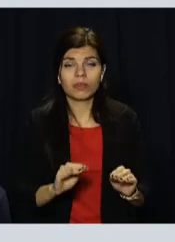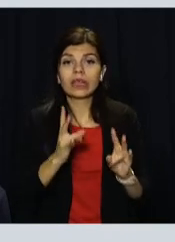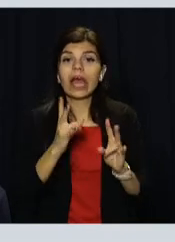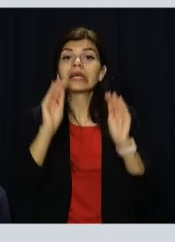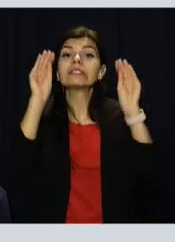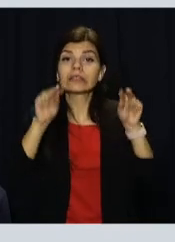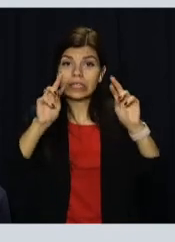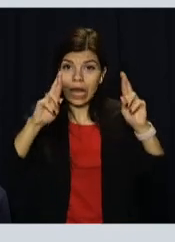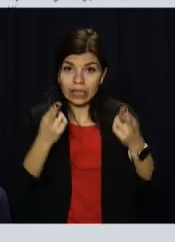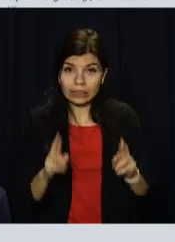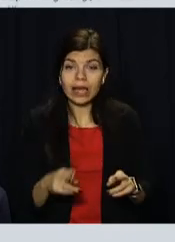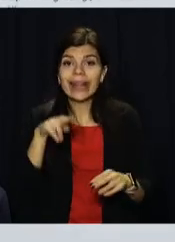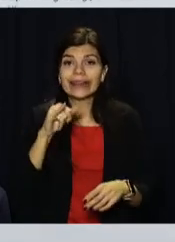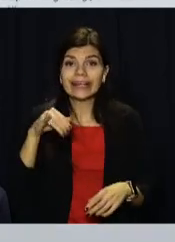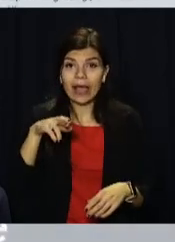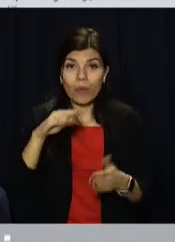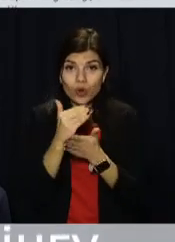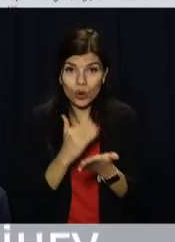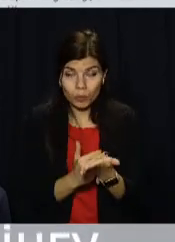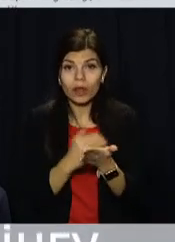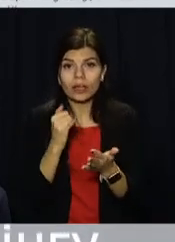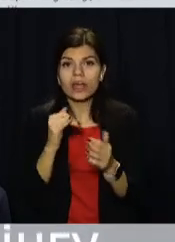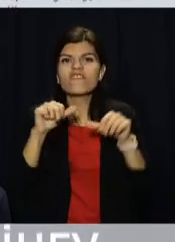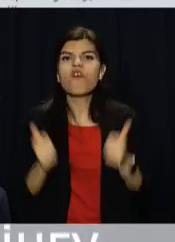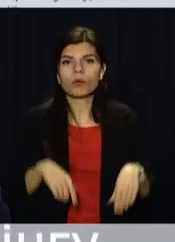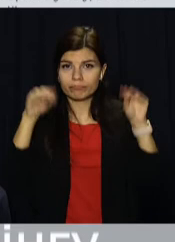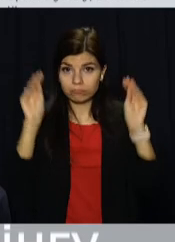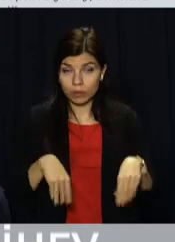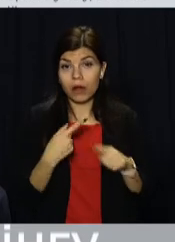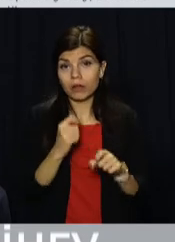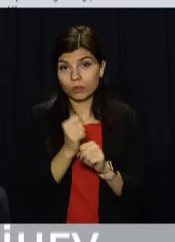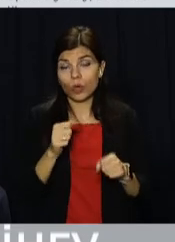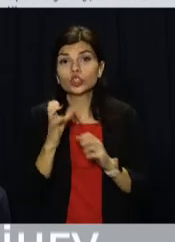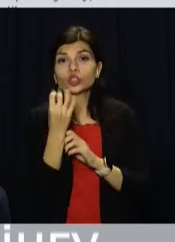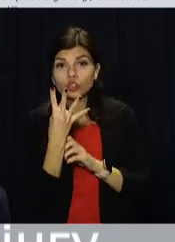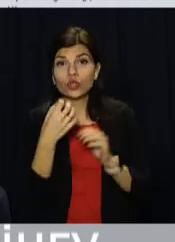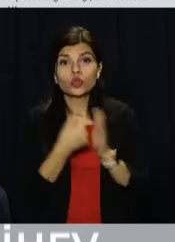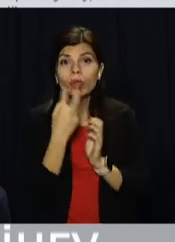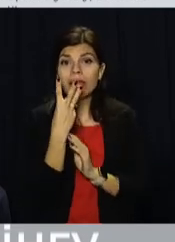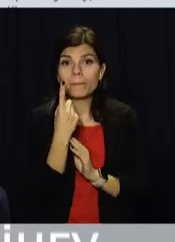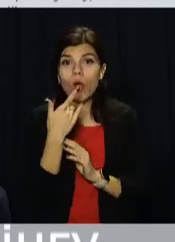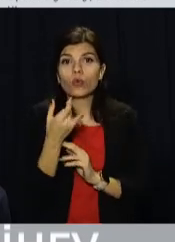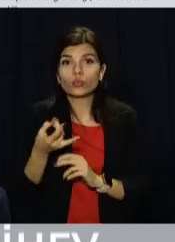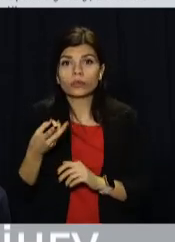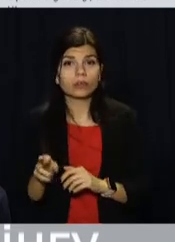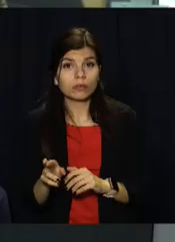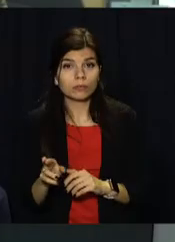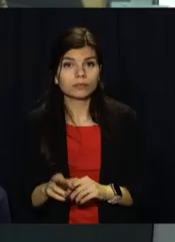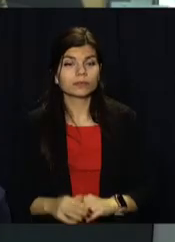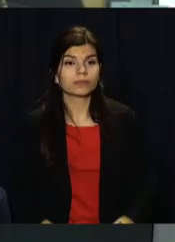зареєструватися на порталі «Дія» та заповнити відповідну форму. Зробити це можна з 14 до 31 грудня.